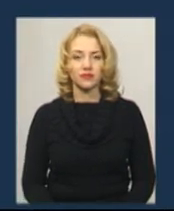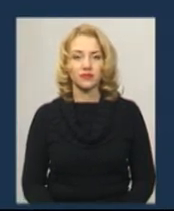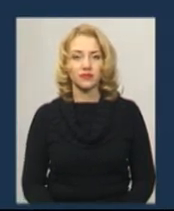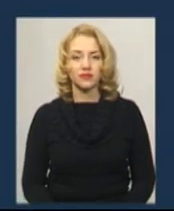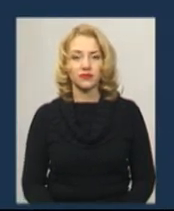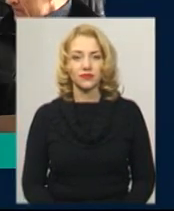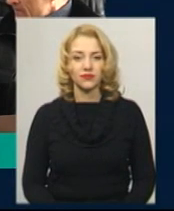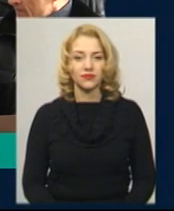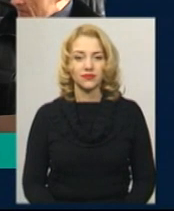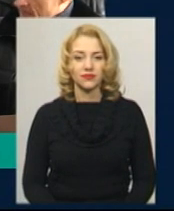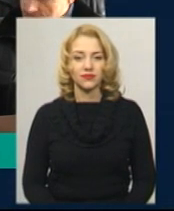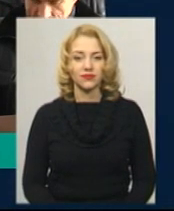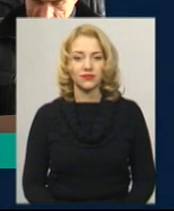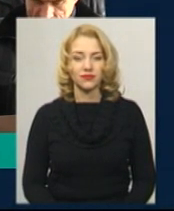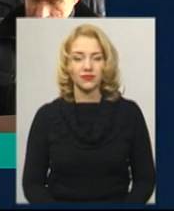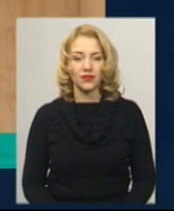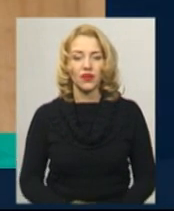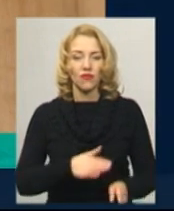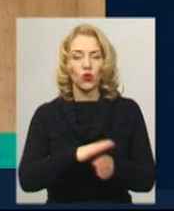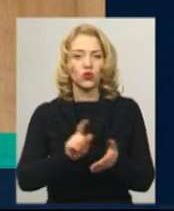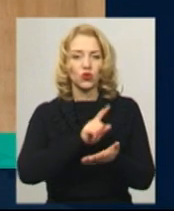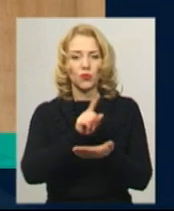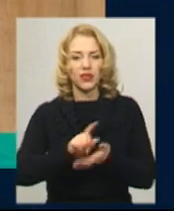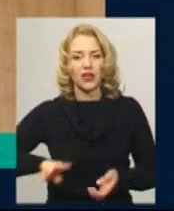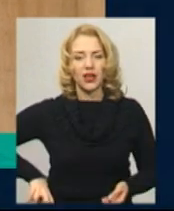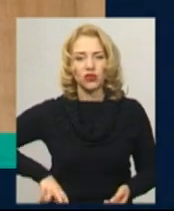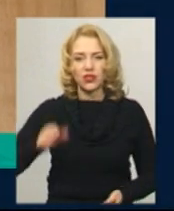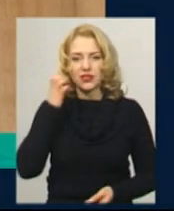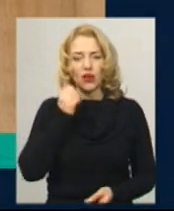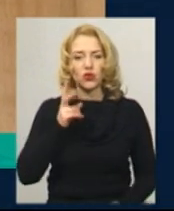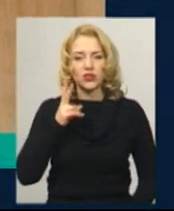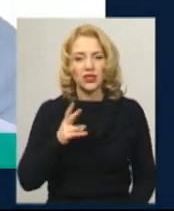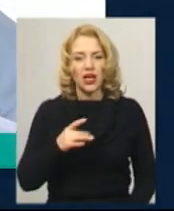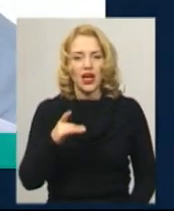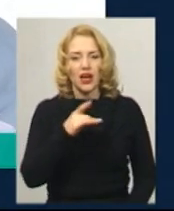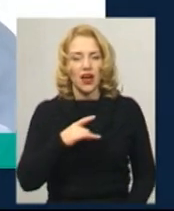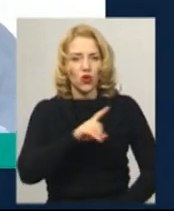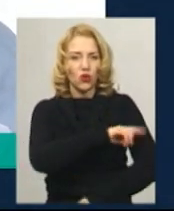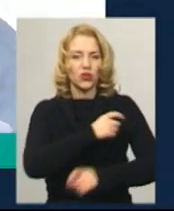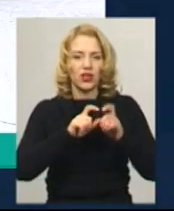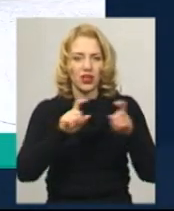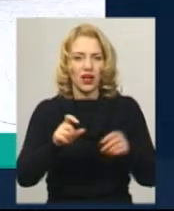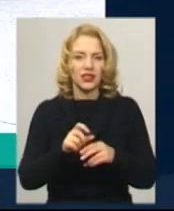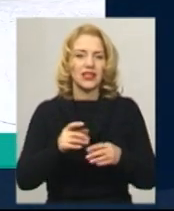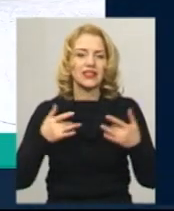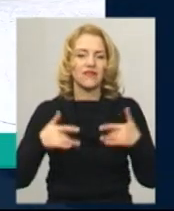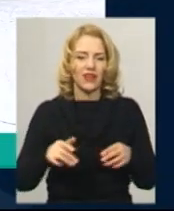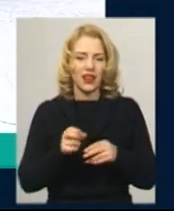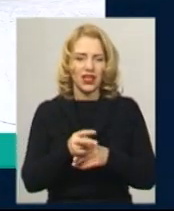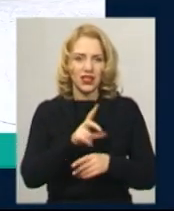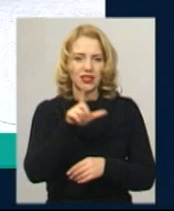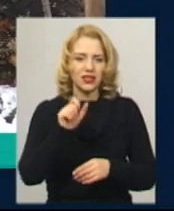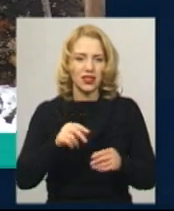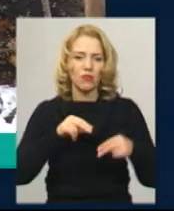Музика Виконуючи обов'язки директора Старокостянтинівської райлікарні звільнили з посади. Два гектари